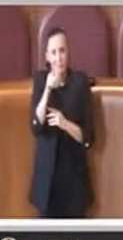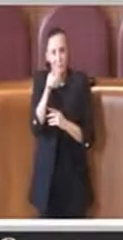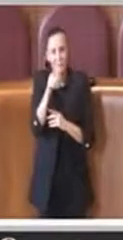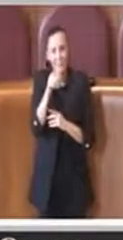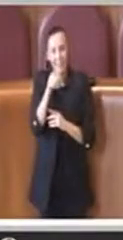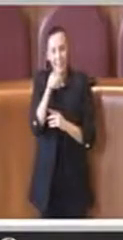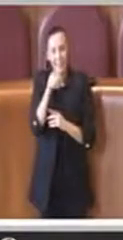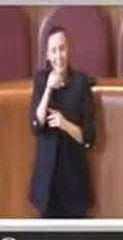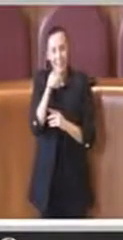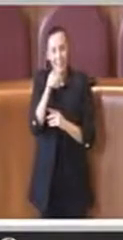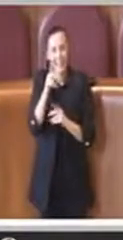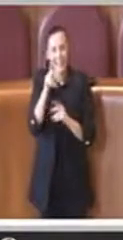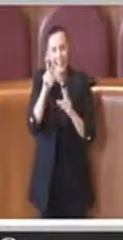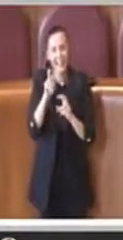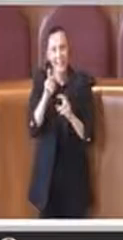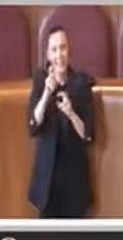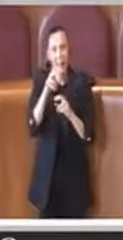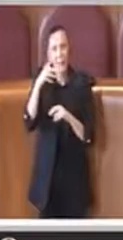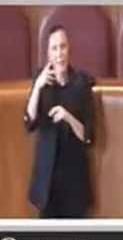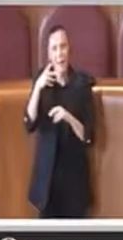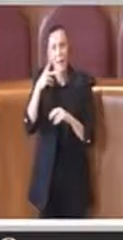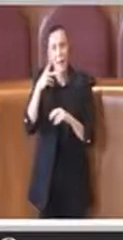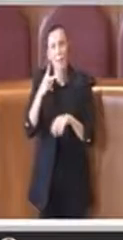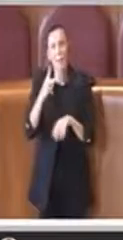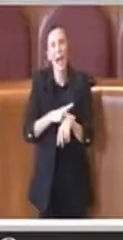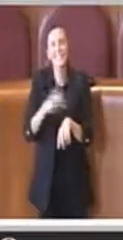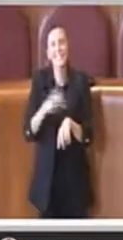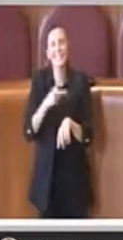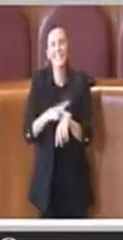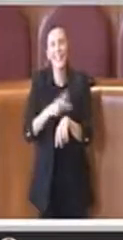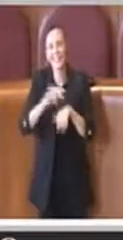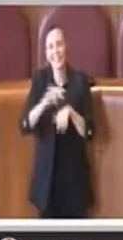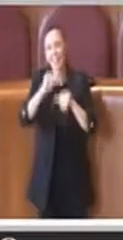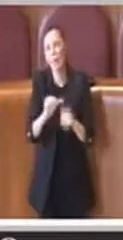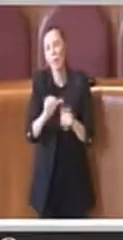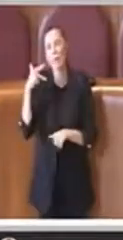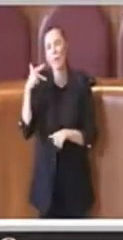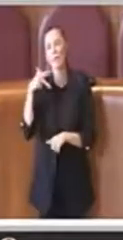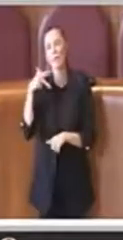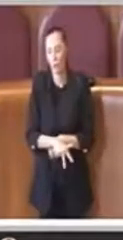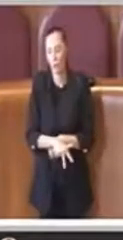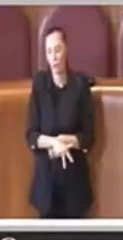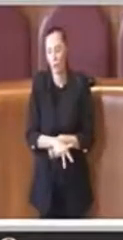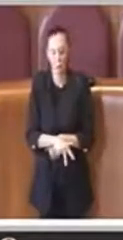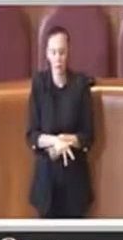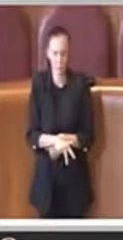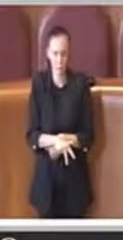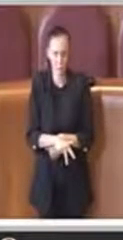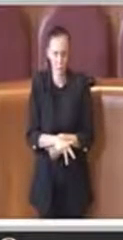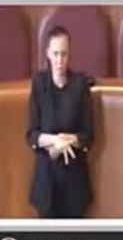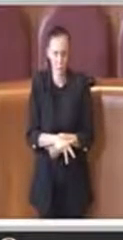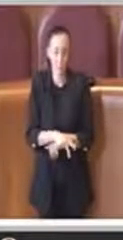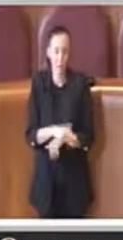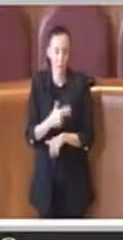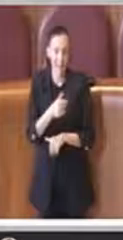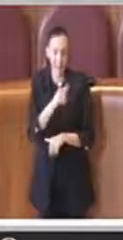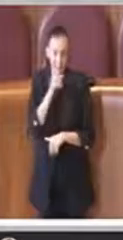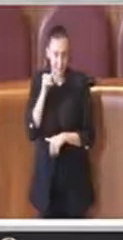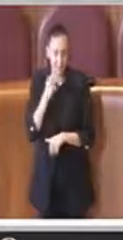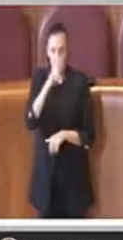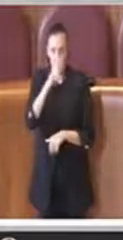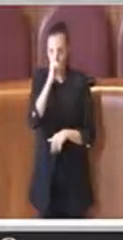termini alla mera assistenza sociale, ma doveva avere evidentemente un ruolo,